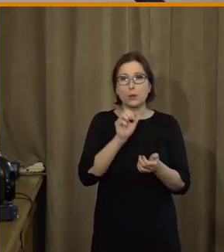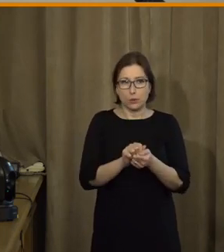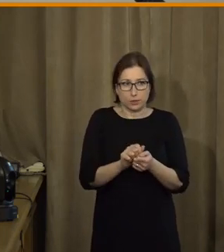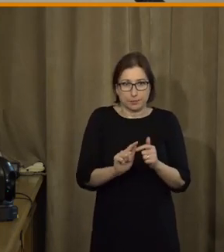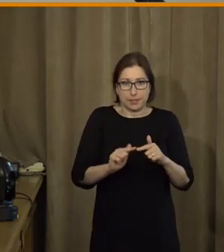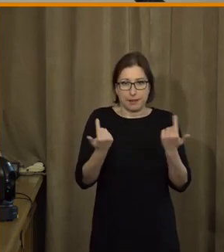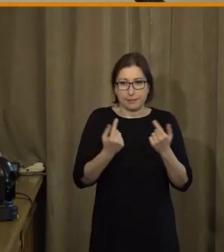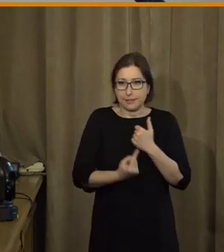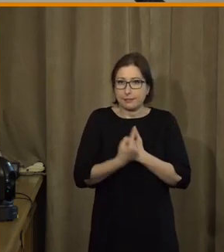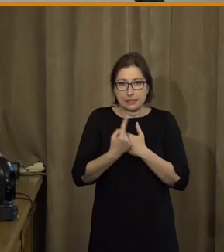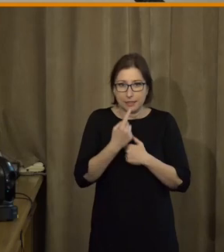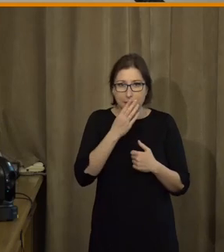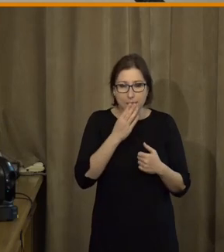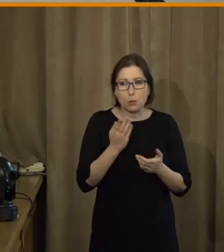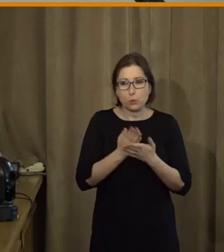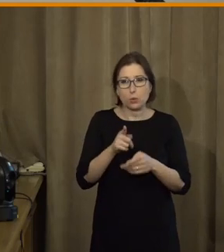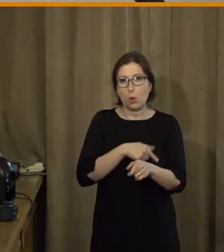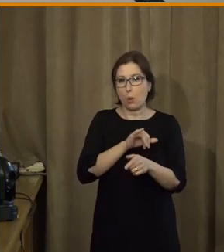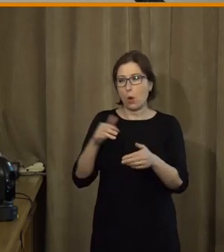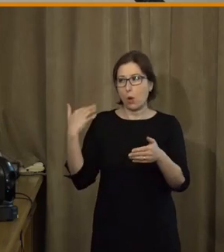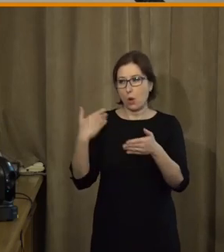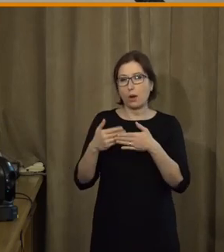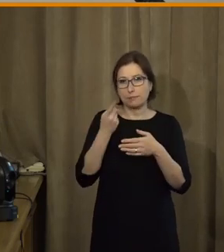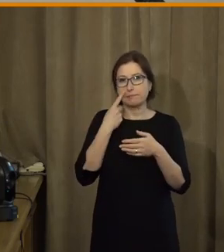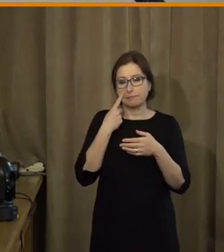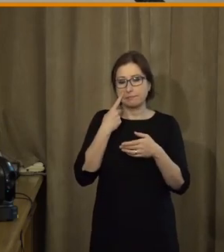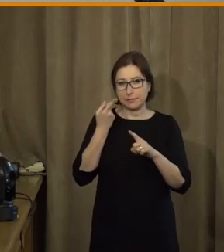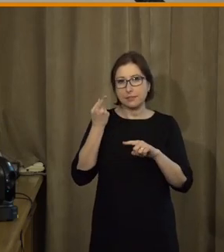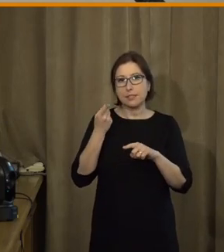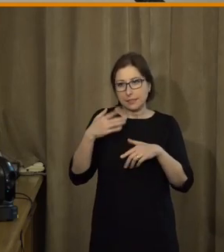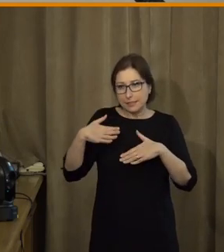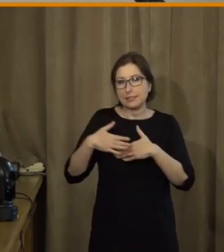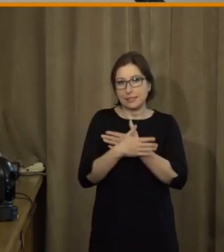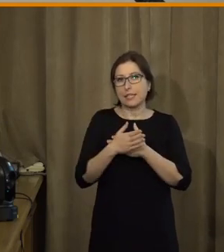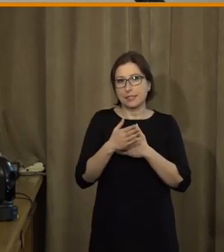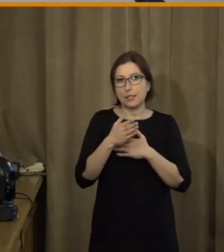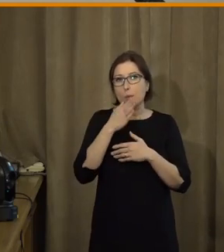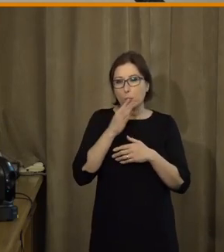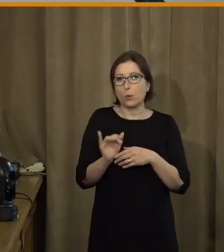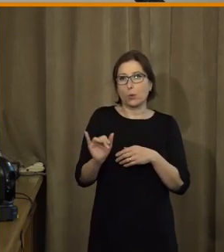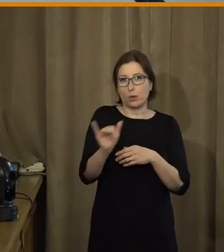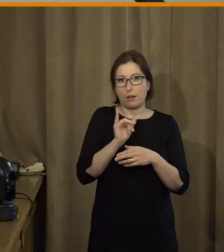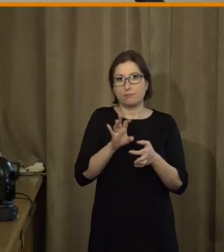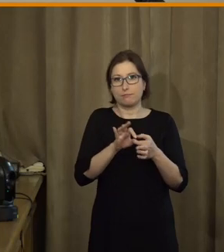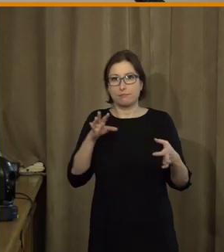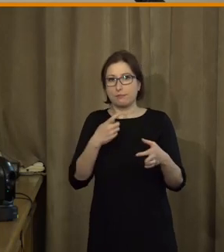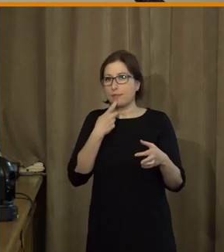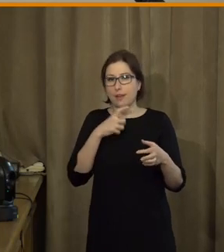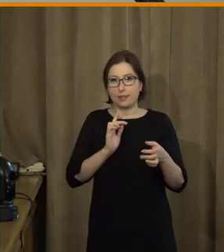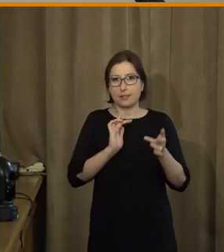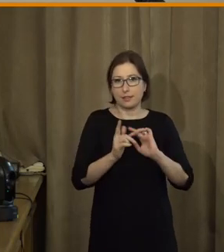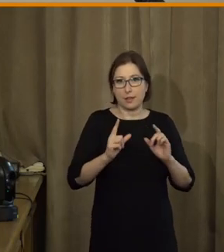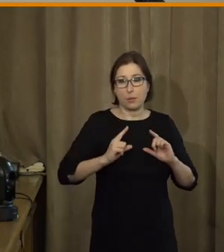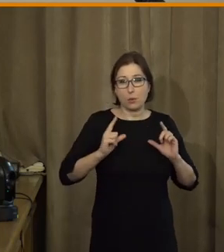evidentní, je to evidentní řadu let a myslím, že by se mnohem větší důraz měl začít klást